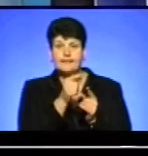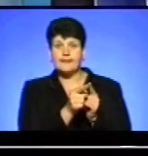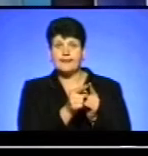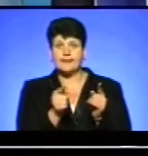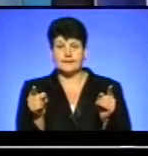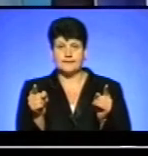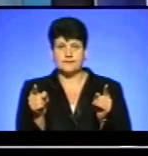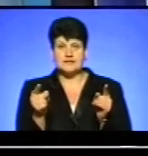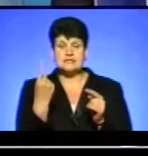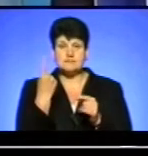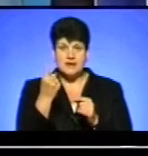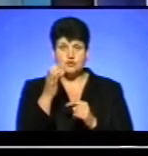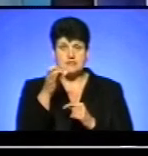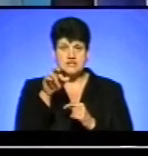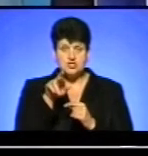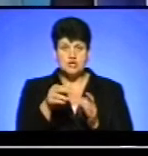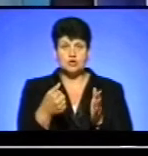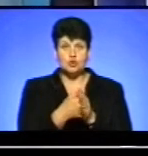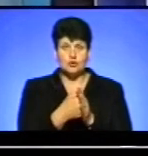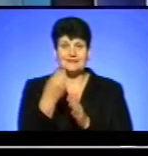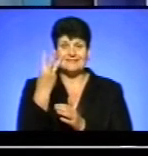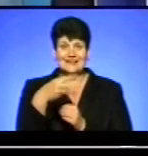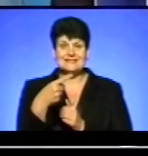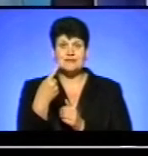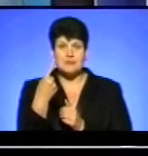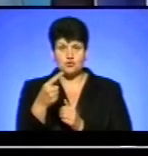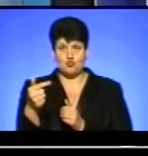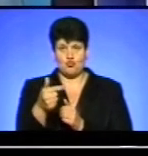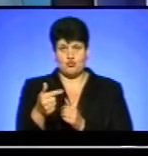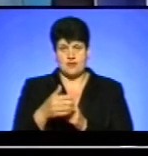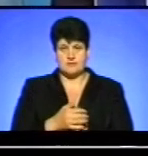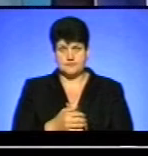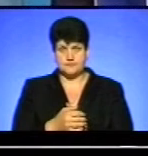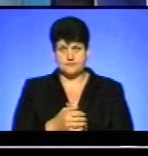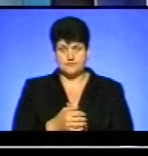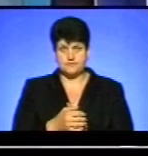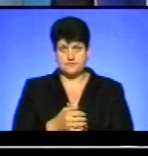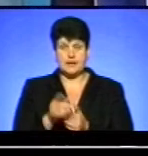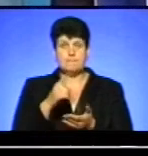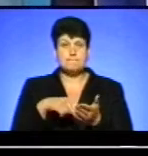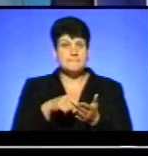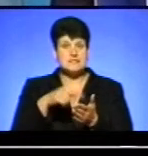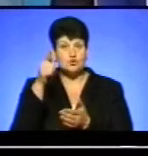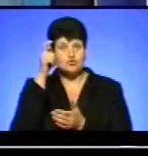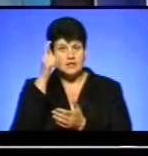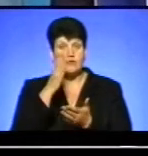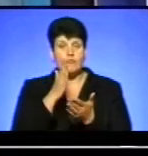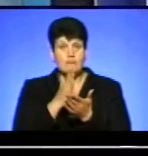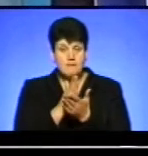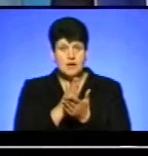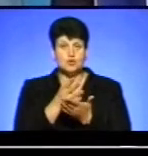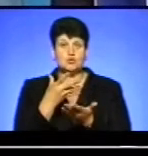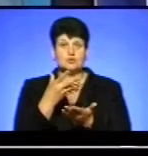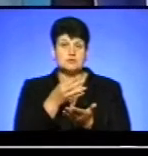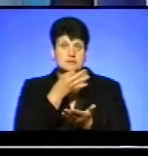на бюджетний рік. Тобто з 1 січня до 31 грудня. Місто Чортків мало доведено свою